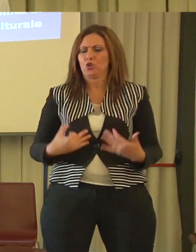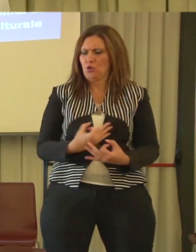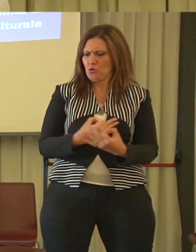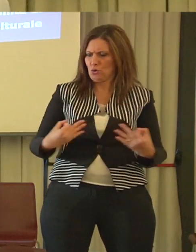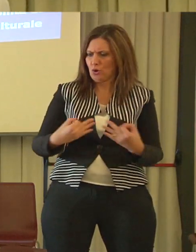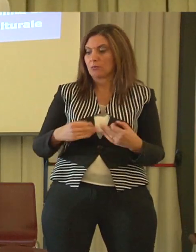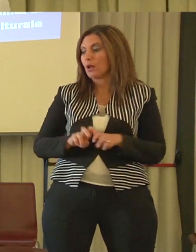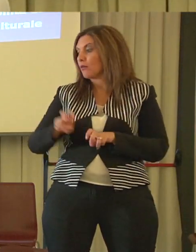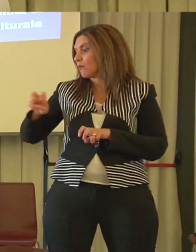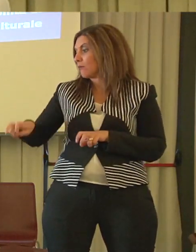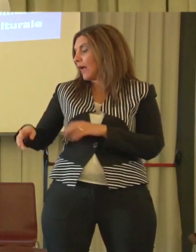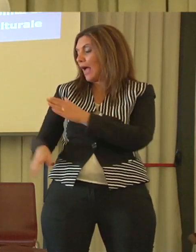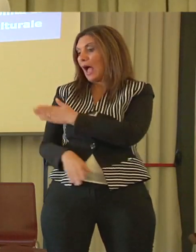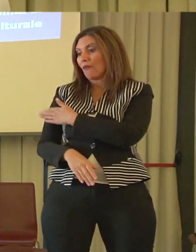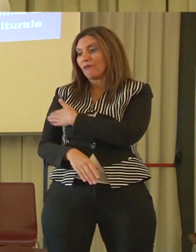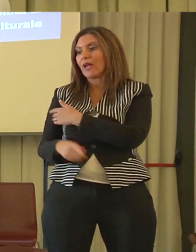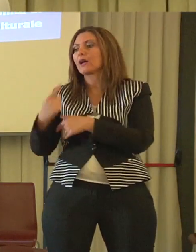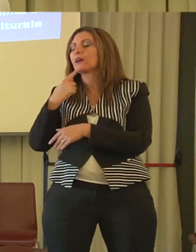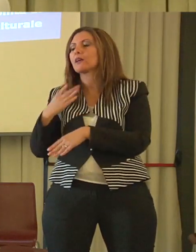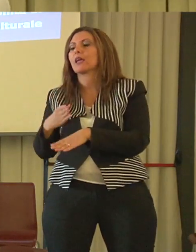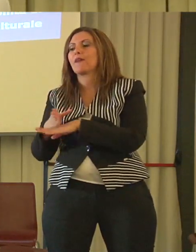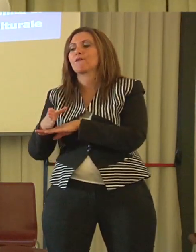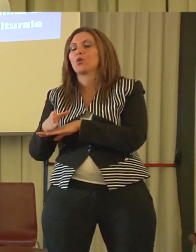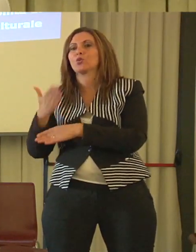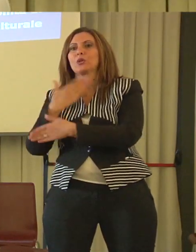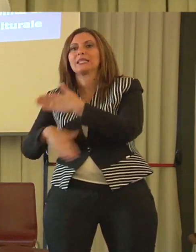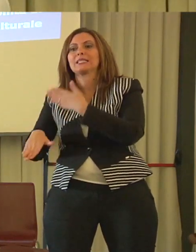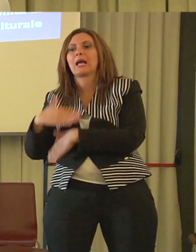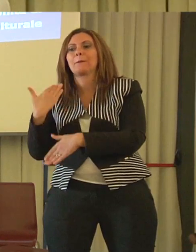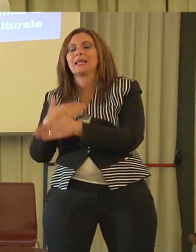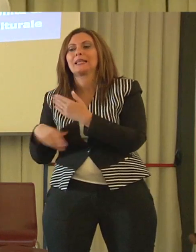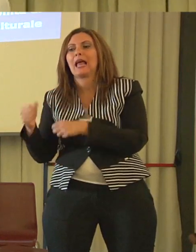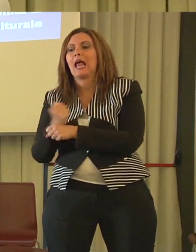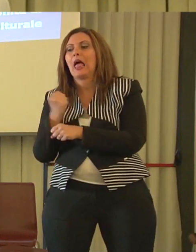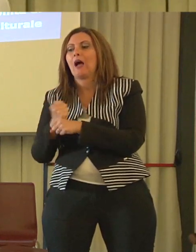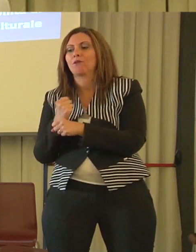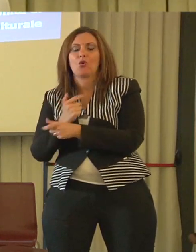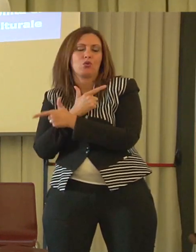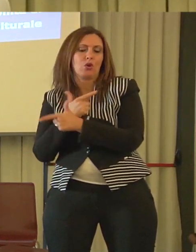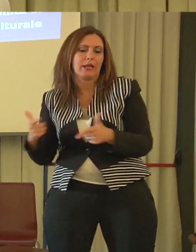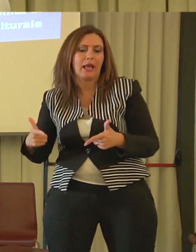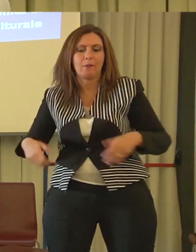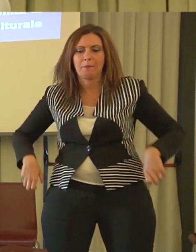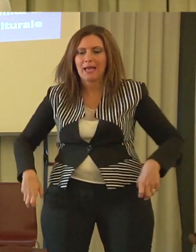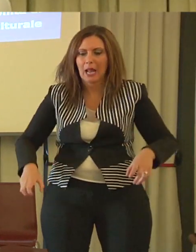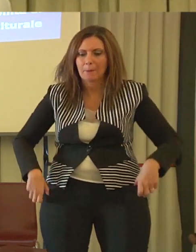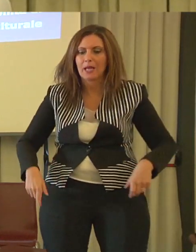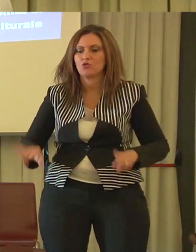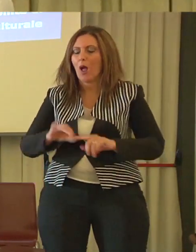affetti da disabilità da lavoro, ma qui parliamo di disabilità da lavoro grave, paraplegici, amputati,